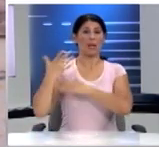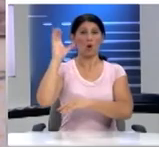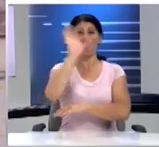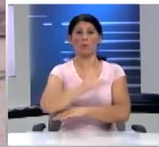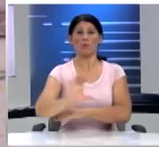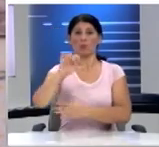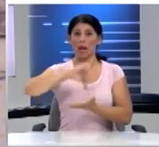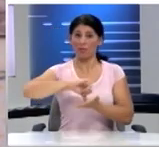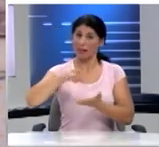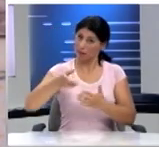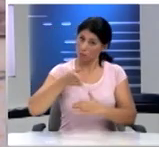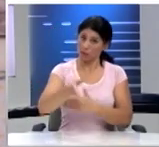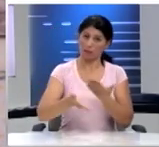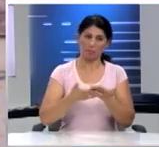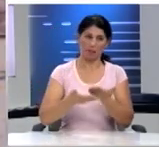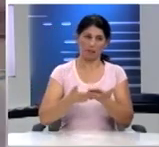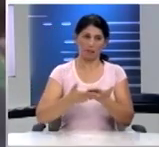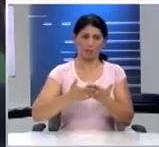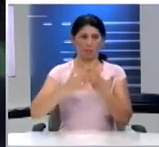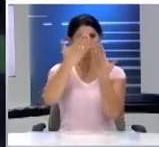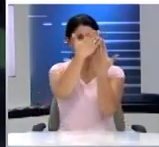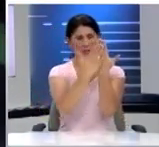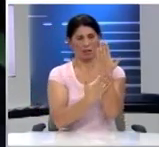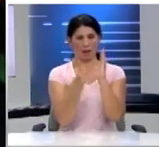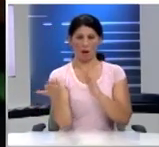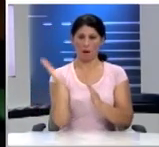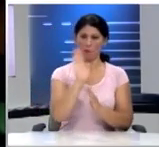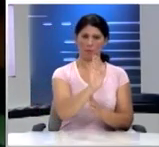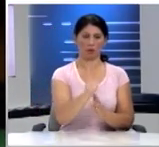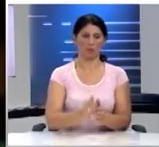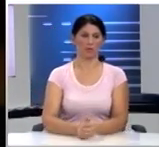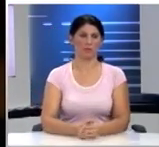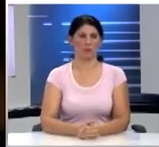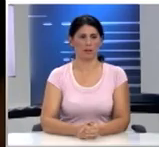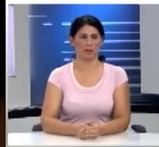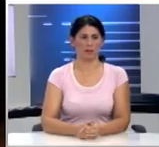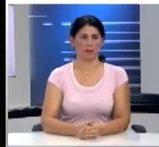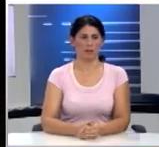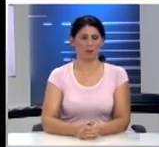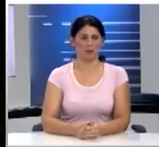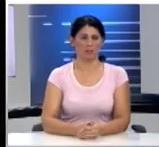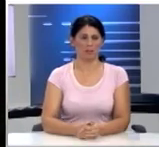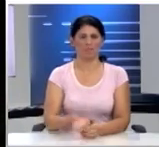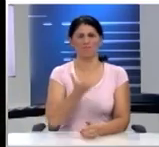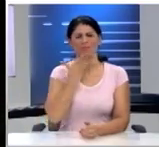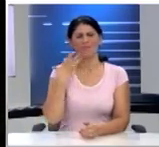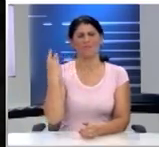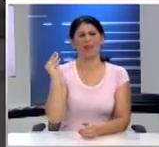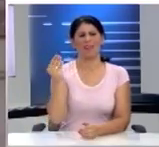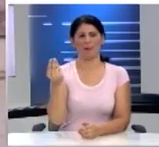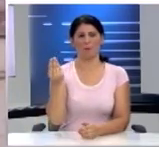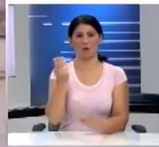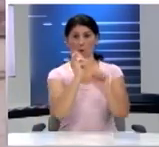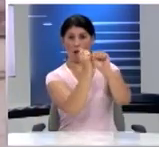που πήγατε δηλαδή Και στην άλλη μεριά της σελίδας Είναι ένα πανέμορφο άγαλμα